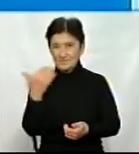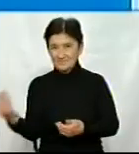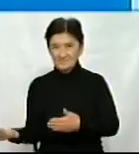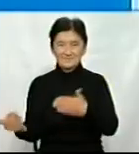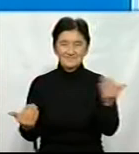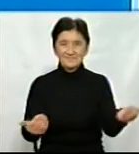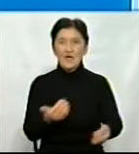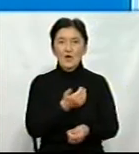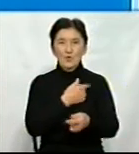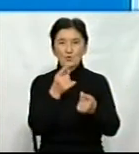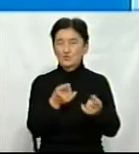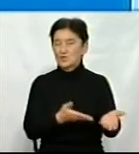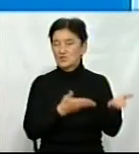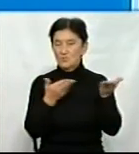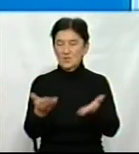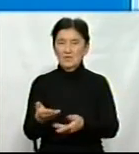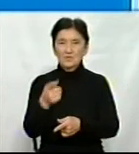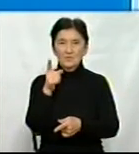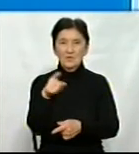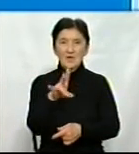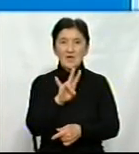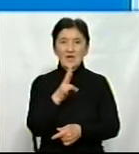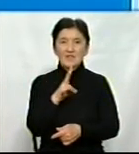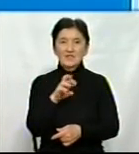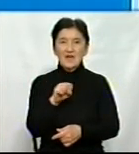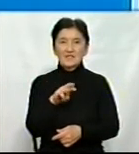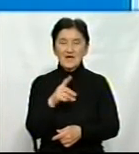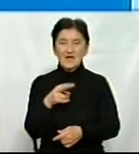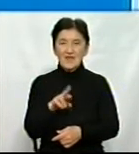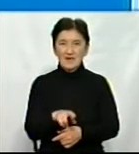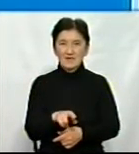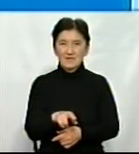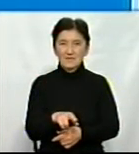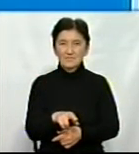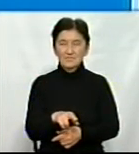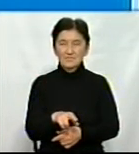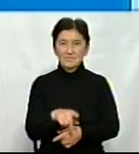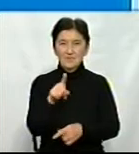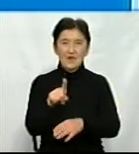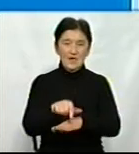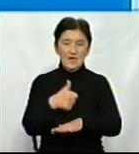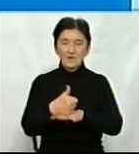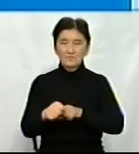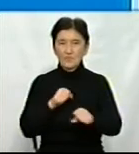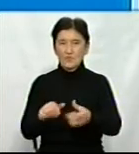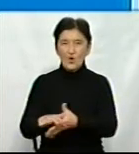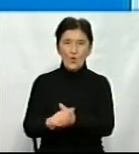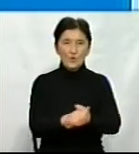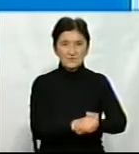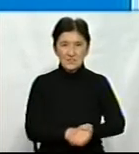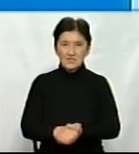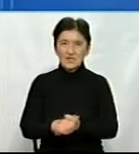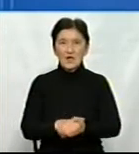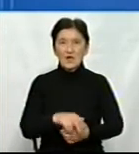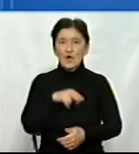Ми хочемо запросити до розмови пані Наталю Якименко. Пані Наталя очолює Асоціацію козівників